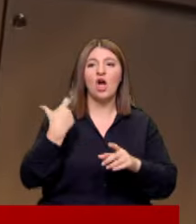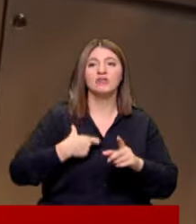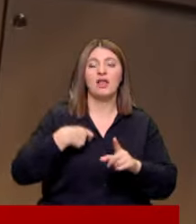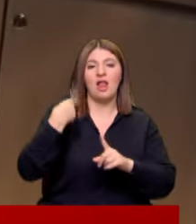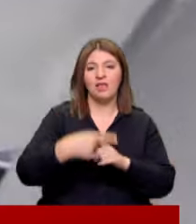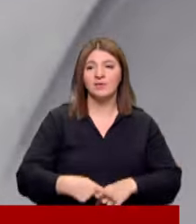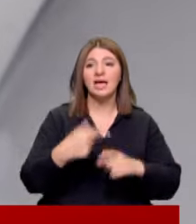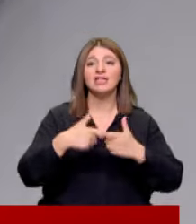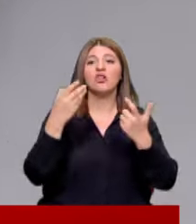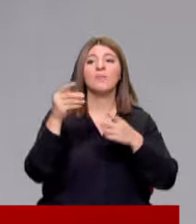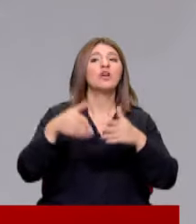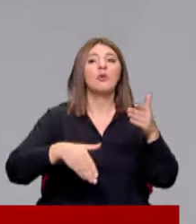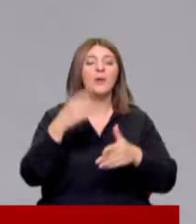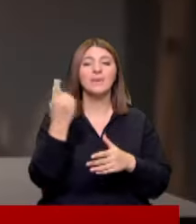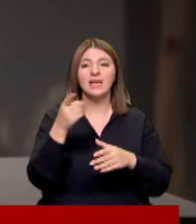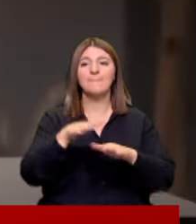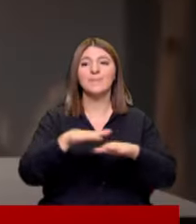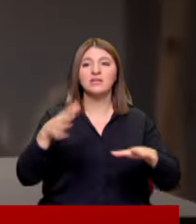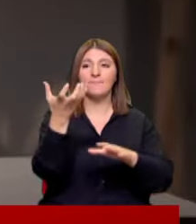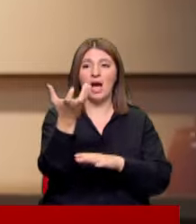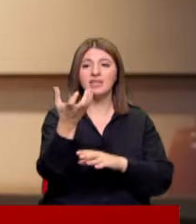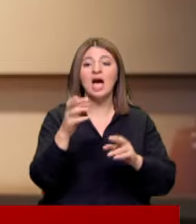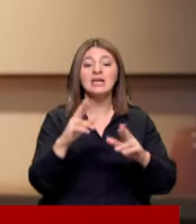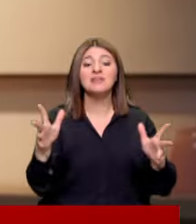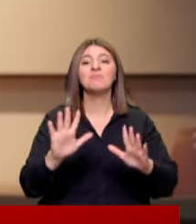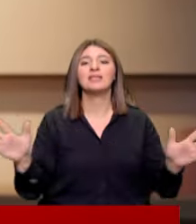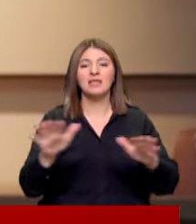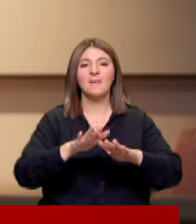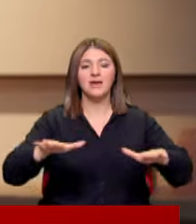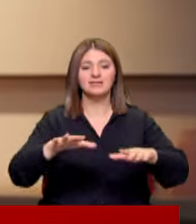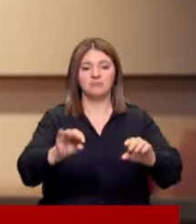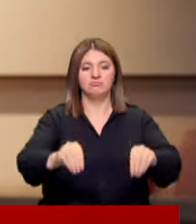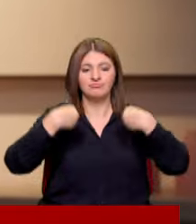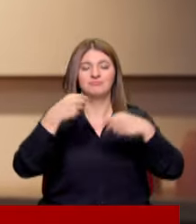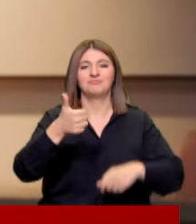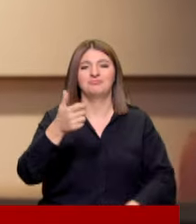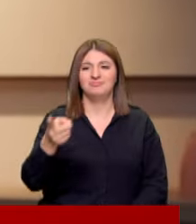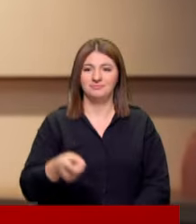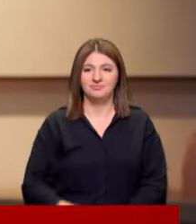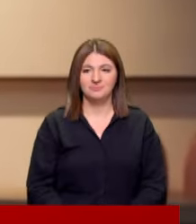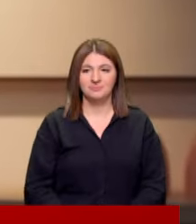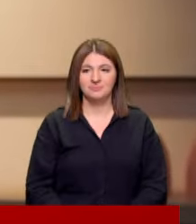eklendi Geliştirilen robotlardan biri masadaki bardakları kırmadan masa örtüsünü çekmeyi başardı